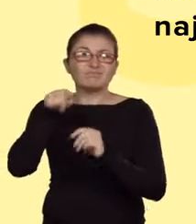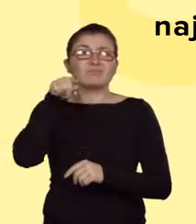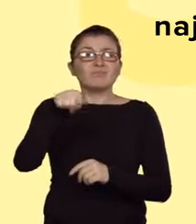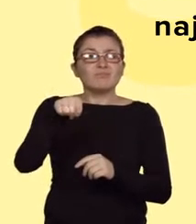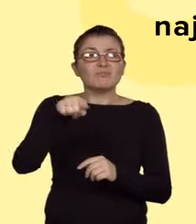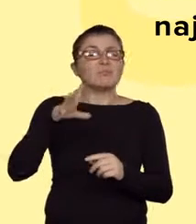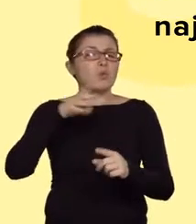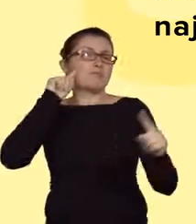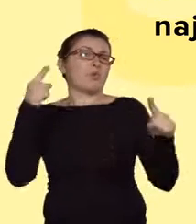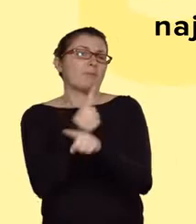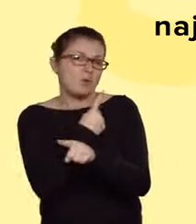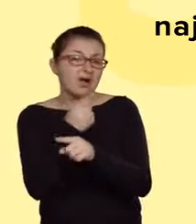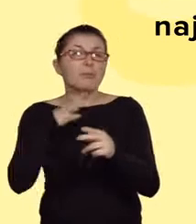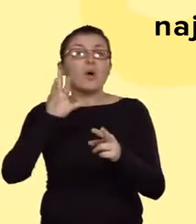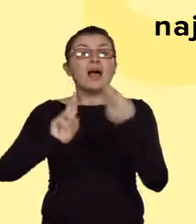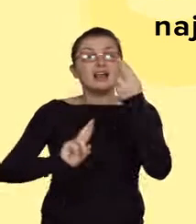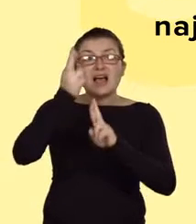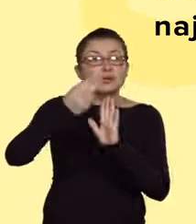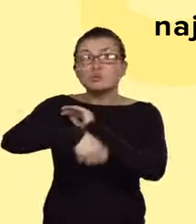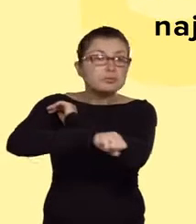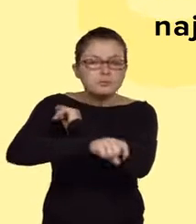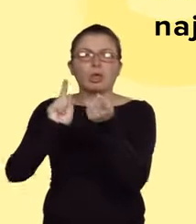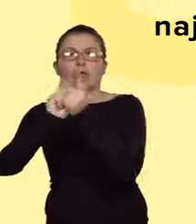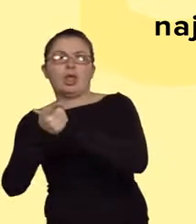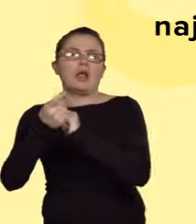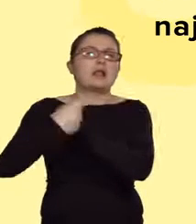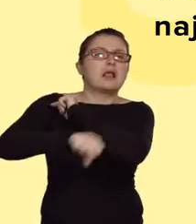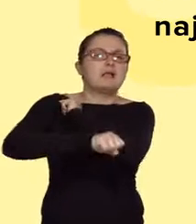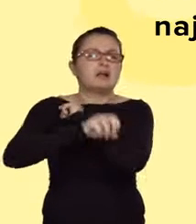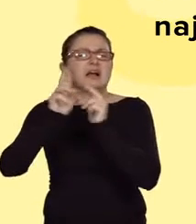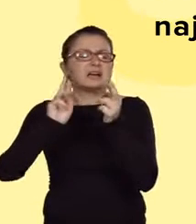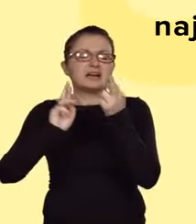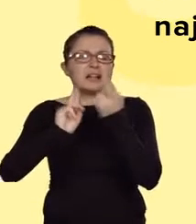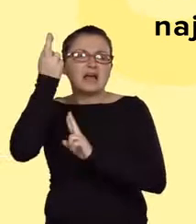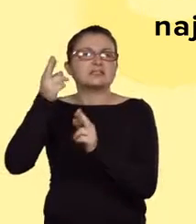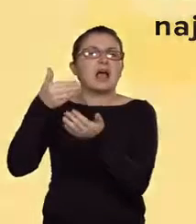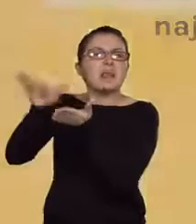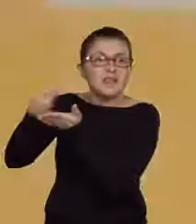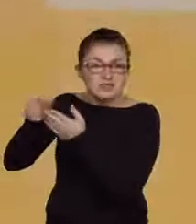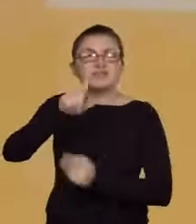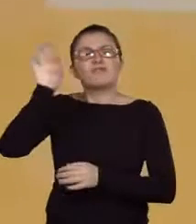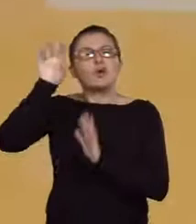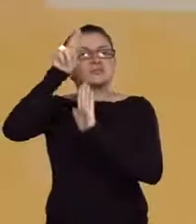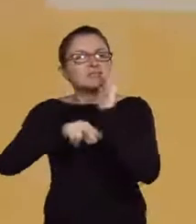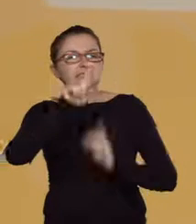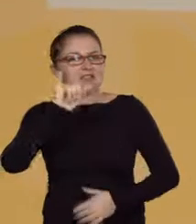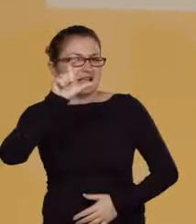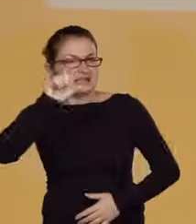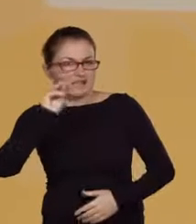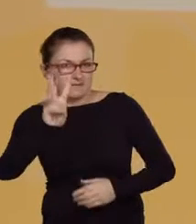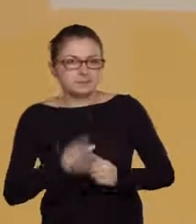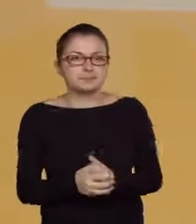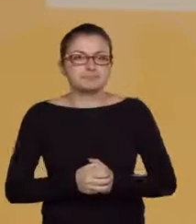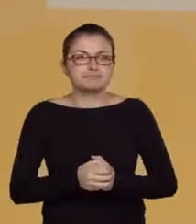podstawienia z reakcjami eliminacji, dla których obowiązuje reguła Zajcewa. Mam nadzieję, że